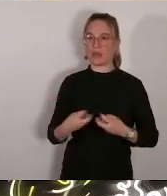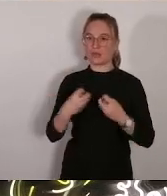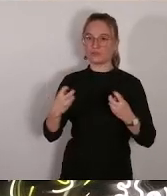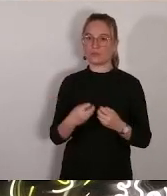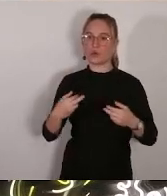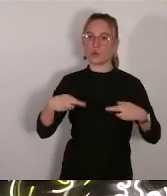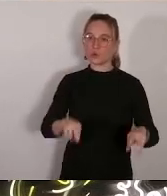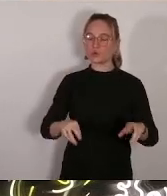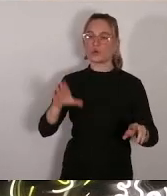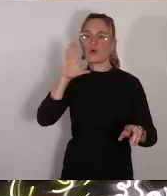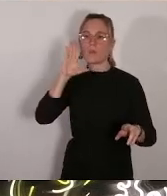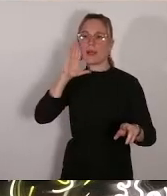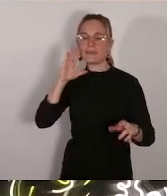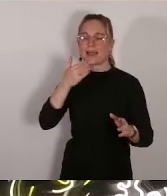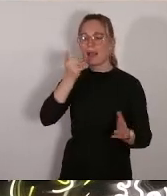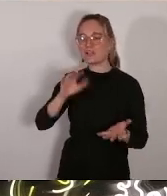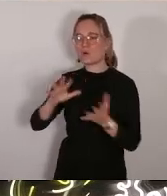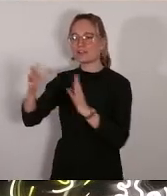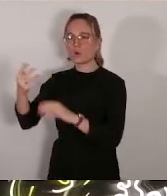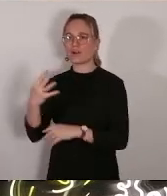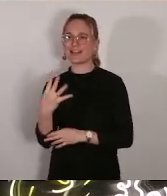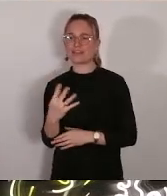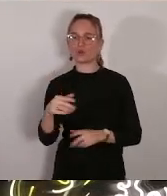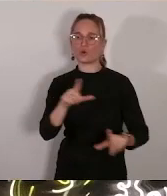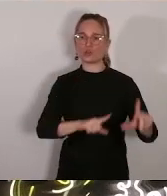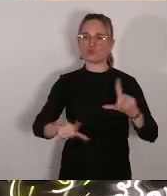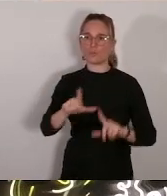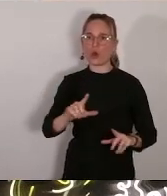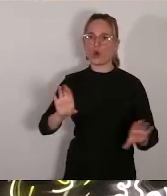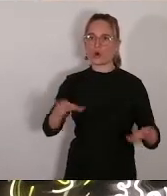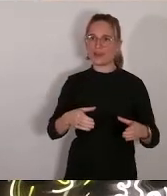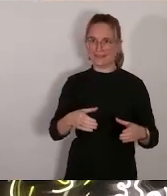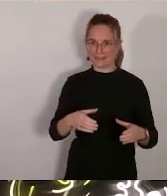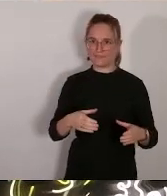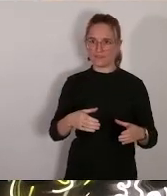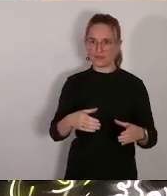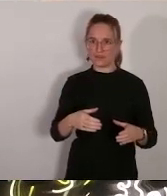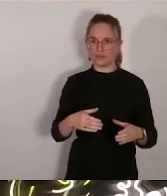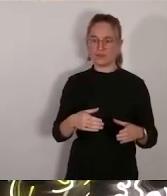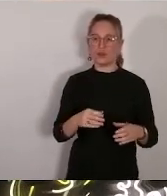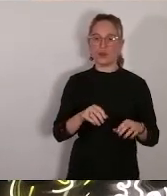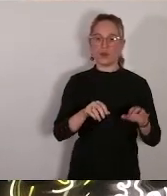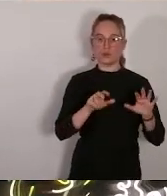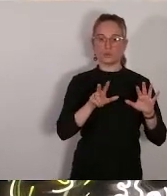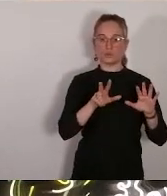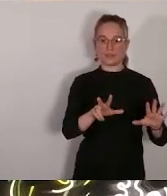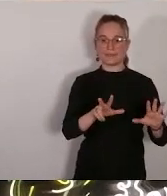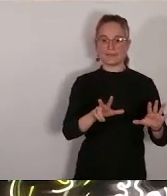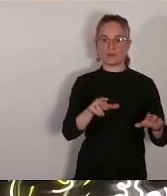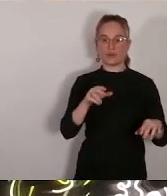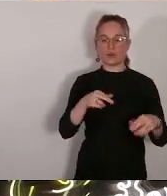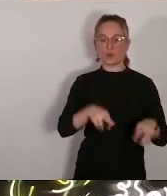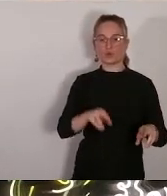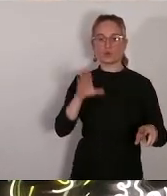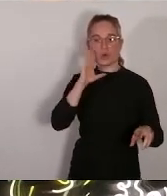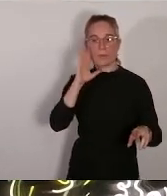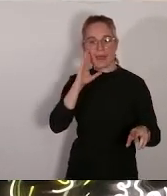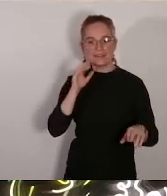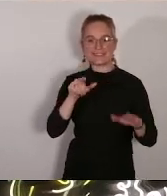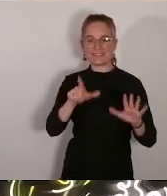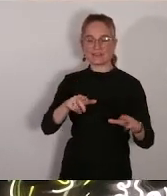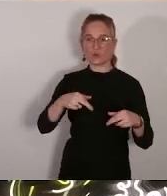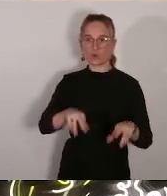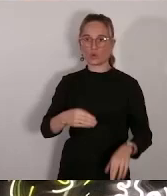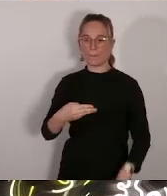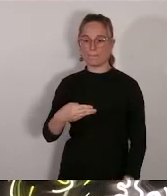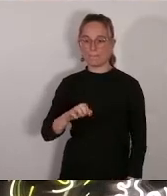amélioration des 4 logements collectifs en PLAI 7 rues Mérolant 8 rues d'Aubagne dans le premier le prix de revient c'est juste pour que